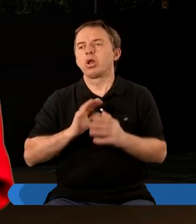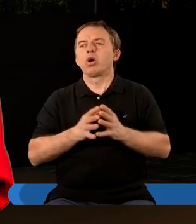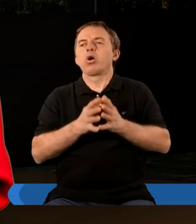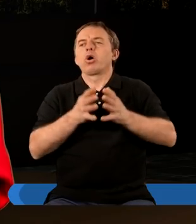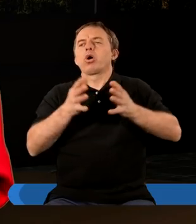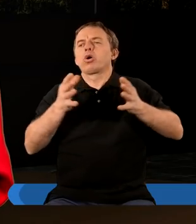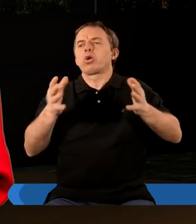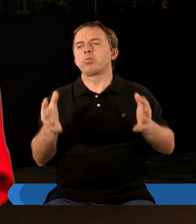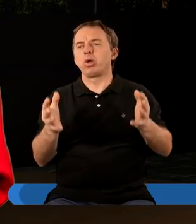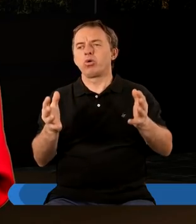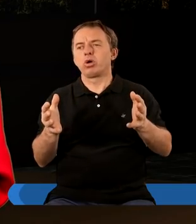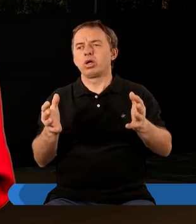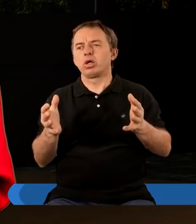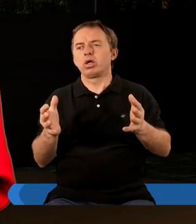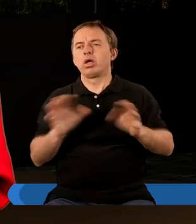ogromną,